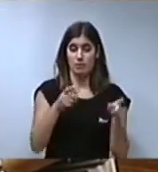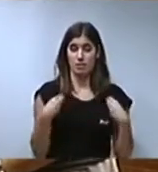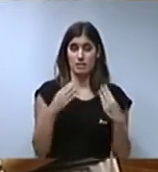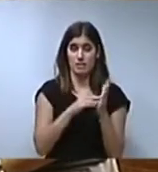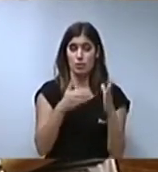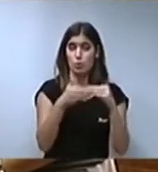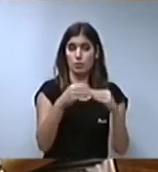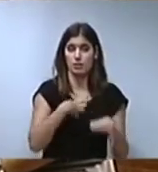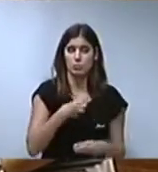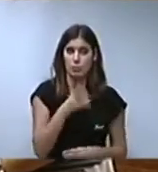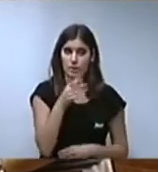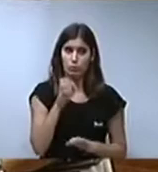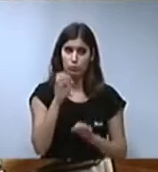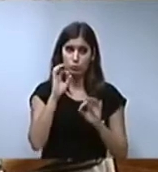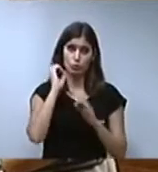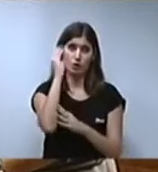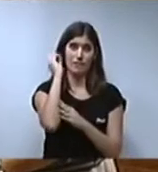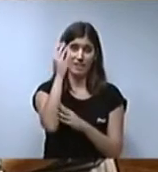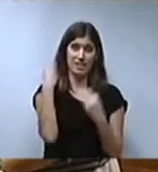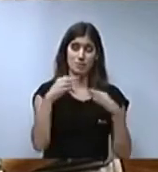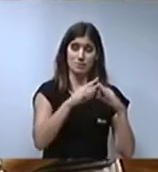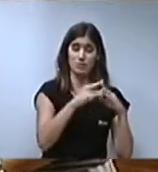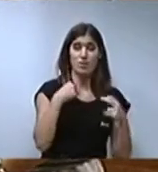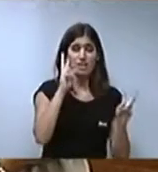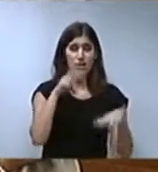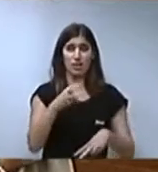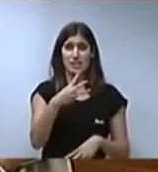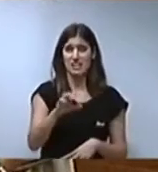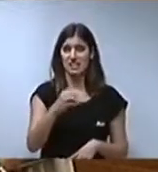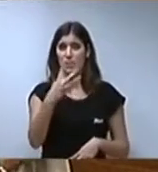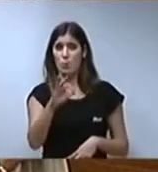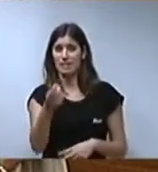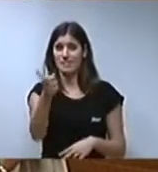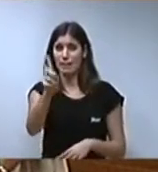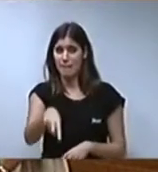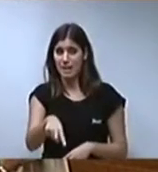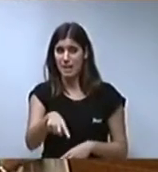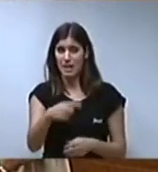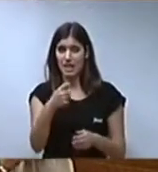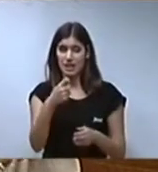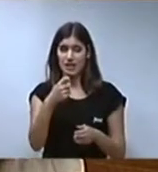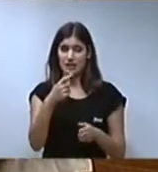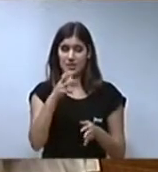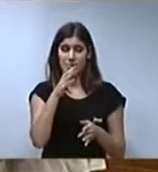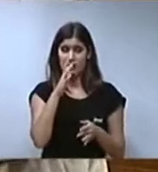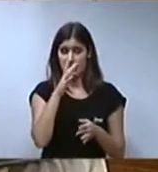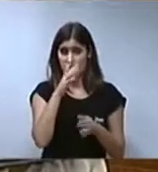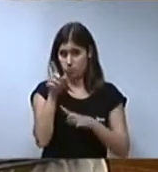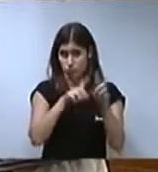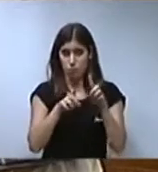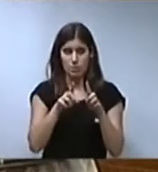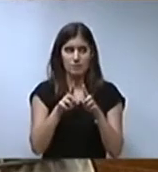seu ús. La pròpia conferència episcopal va reconèixer d'entre 30 i 40.000 immatriculacions, entre elles